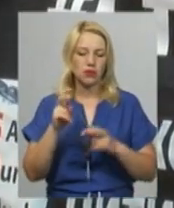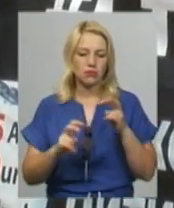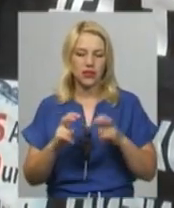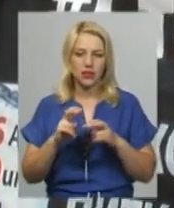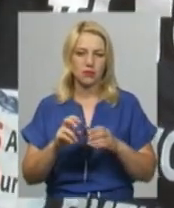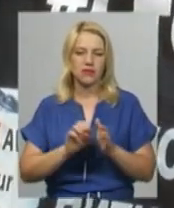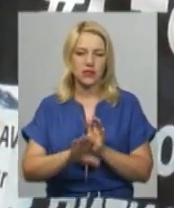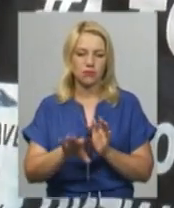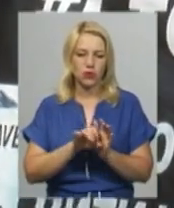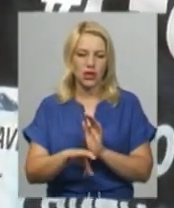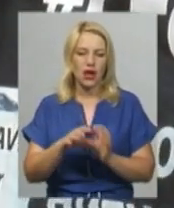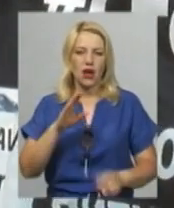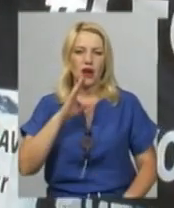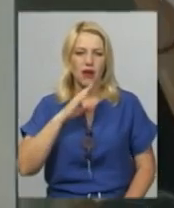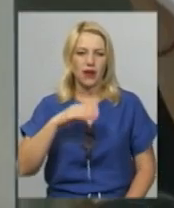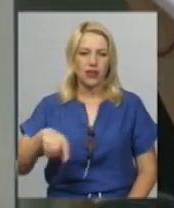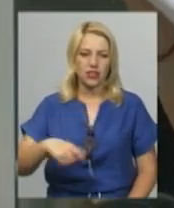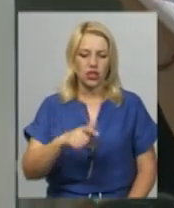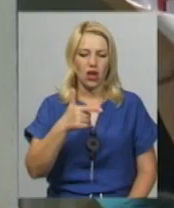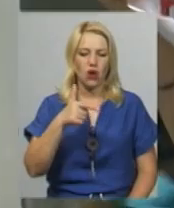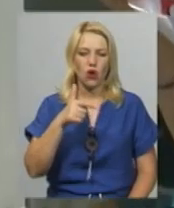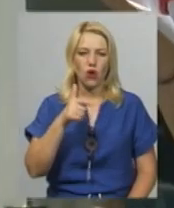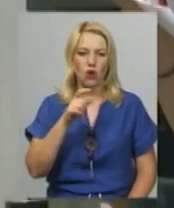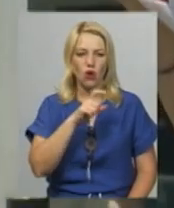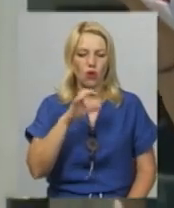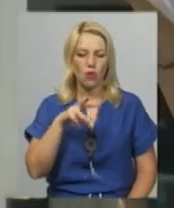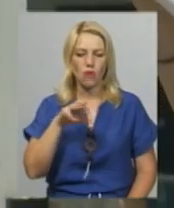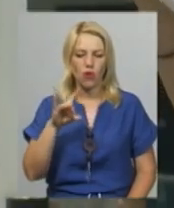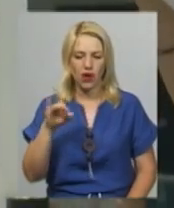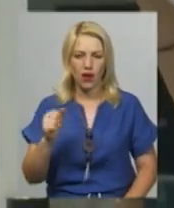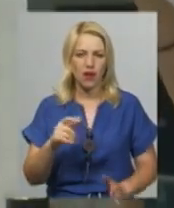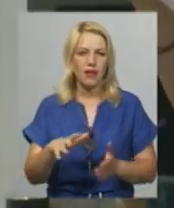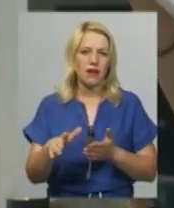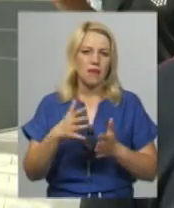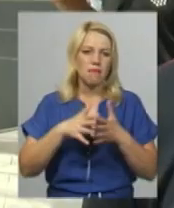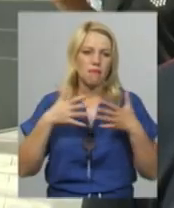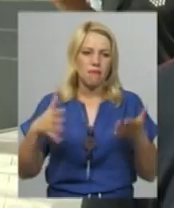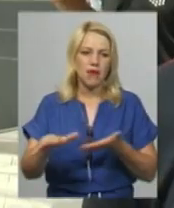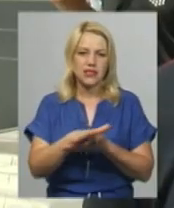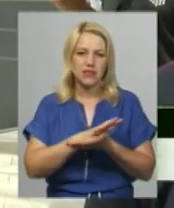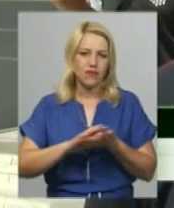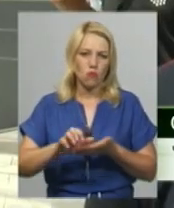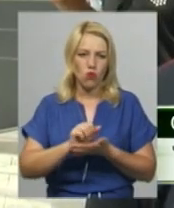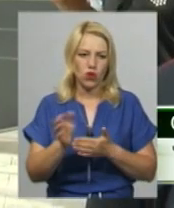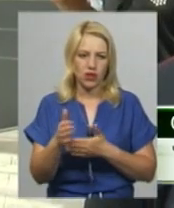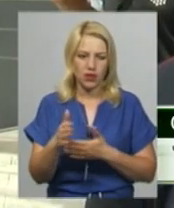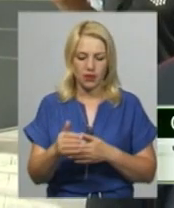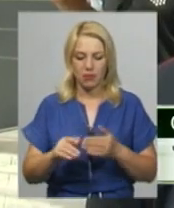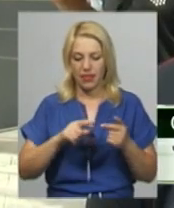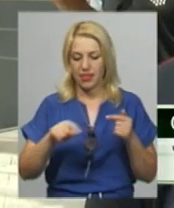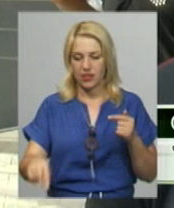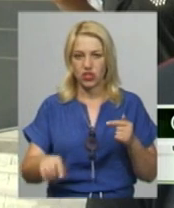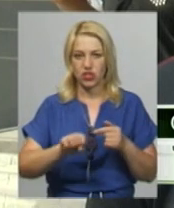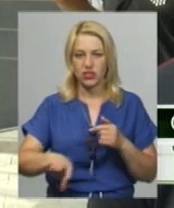неодноразово відбувався масовий мор риби. Нині у водомі її майже не лишилося. Нижче скиду було виявлено в